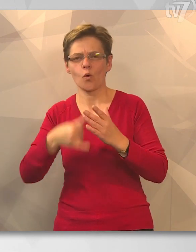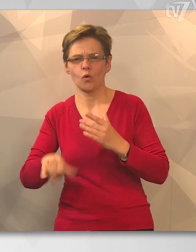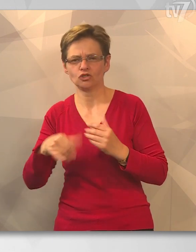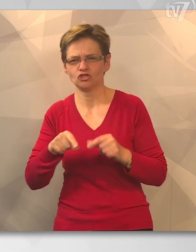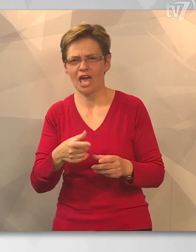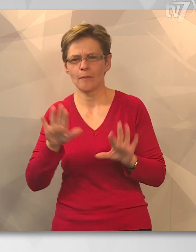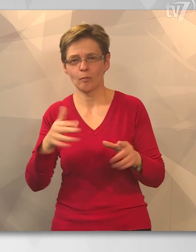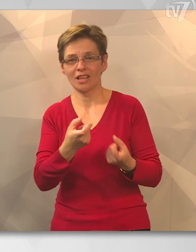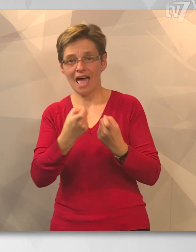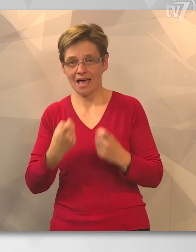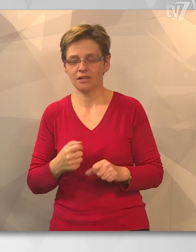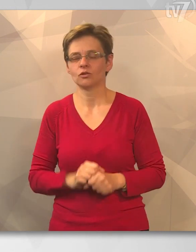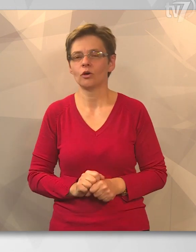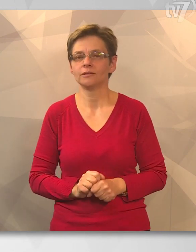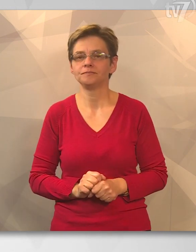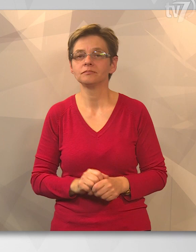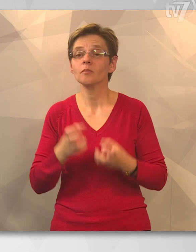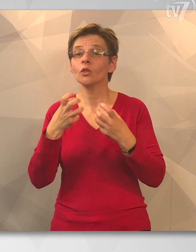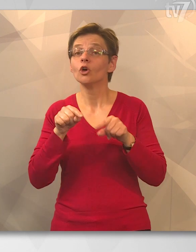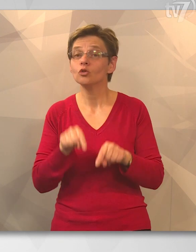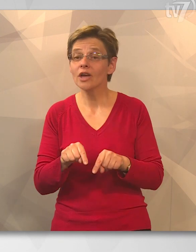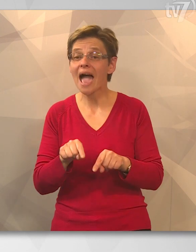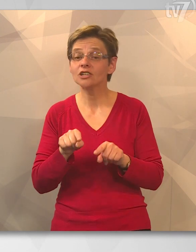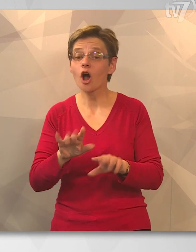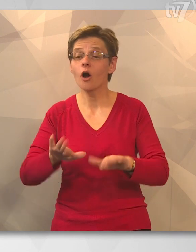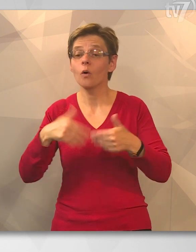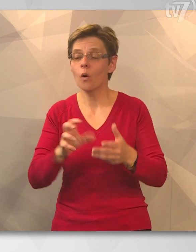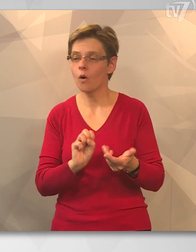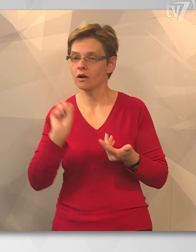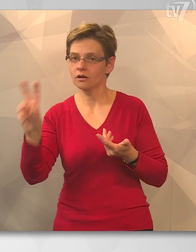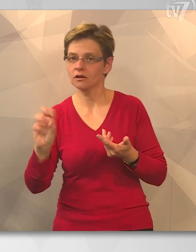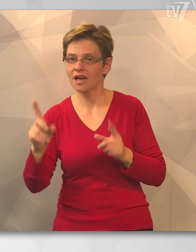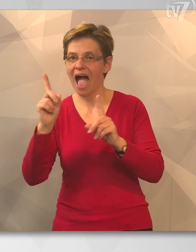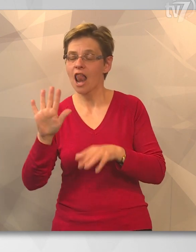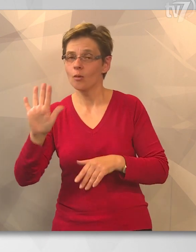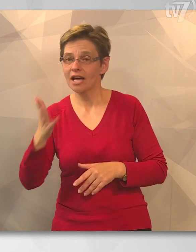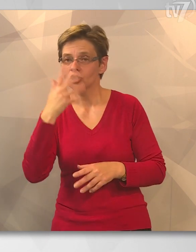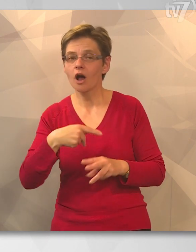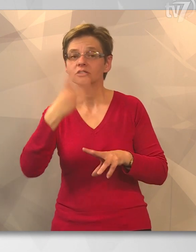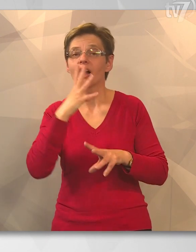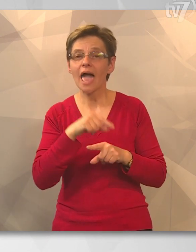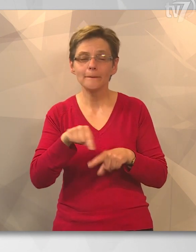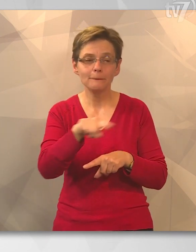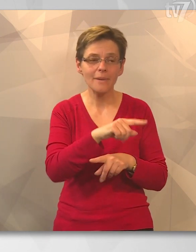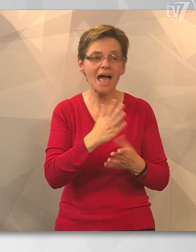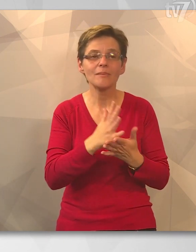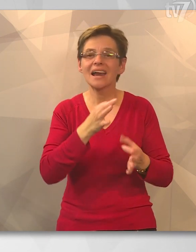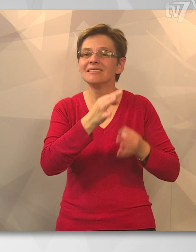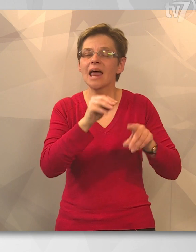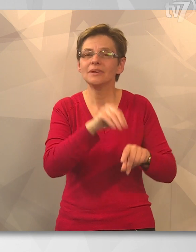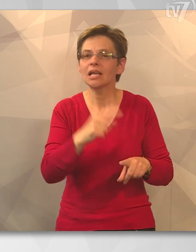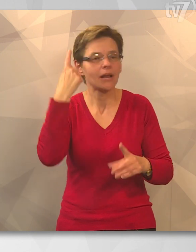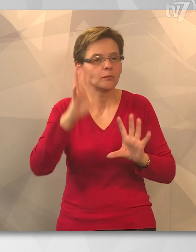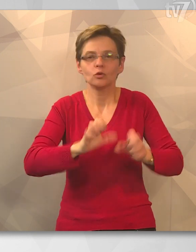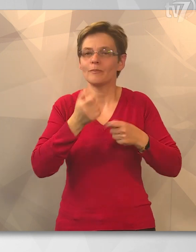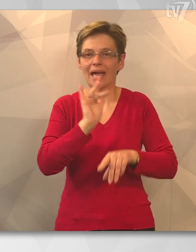idősebb tojótúzokoknak köszönhetjük. A tojások akkor kerülnek az állomásra, ha a szakemberek a természetben